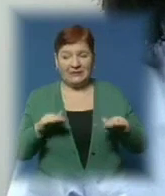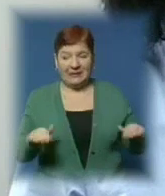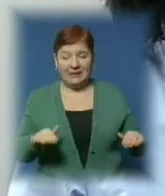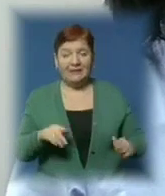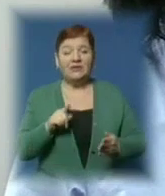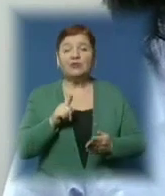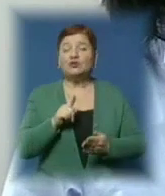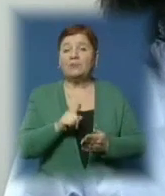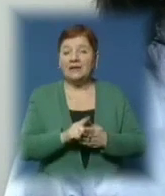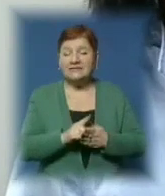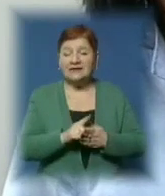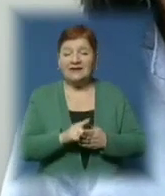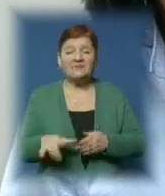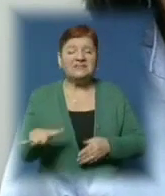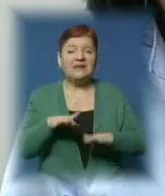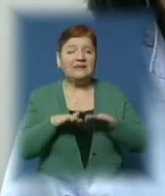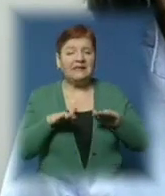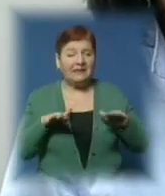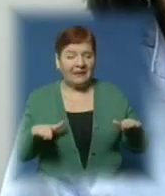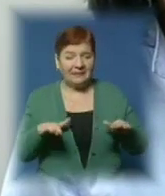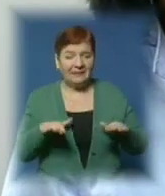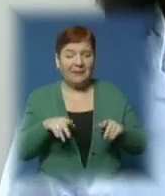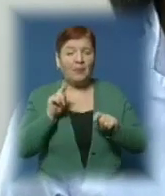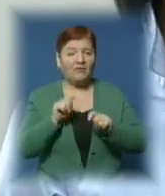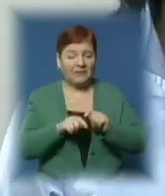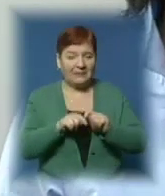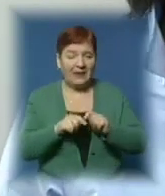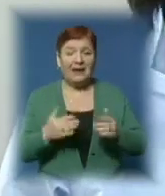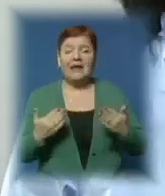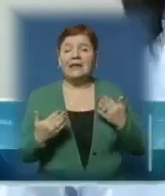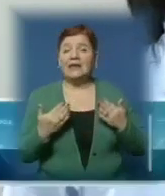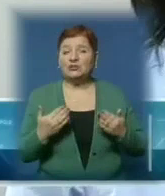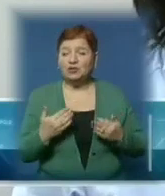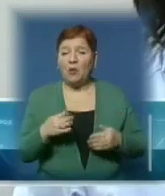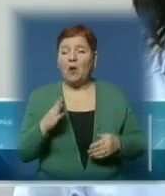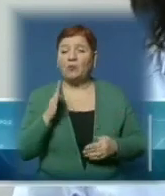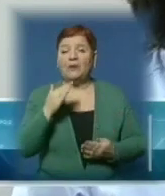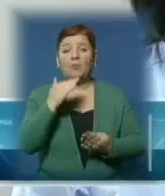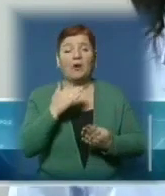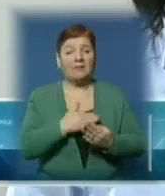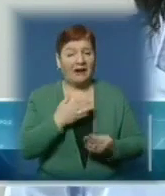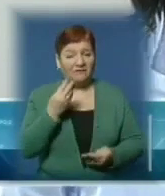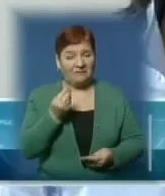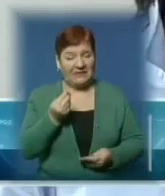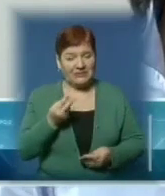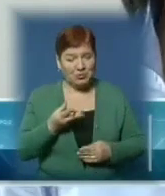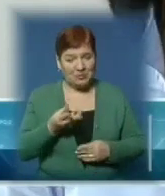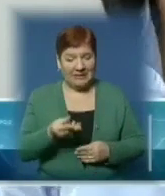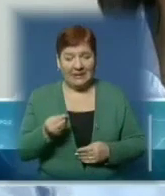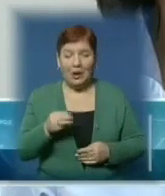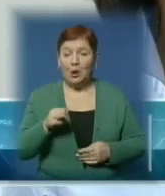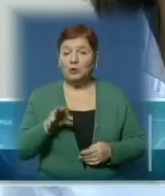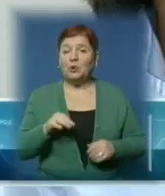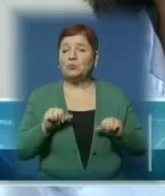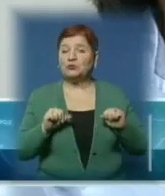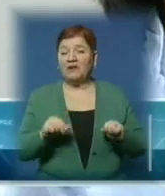'язані оглянути всіх дітей, навчити їх чистити зуби. Якщо буде певні програми фінансування, то можливо